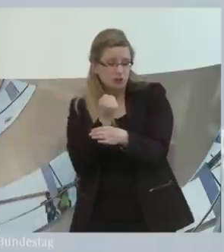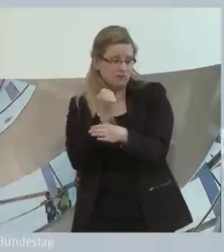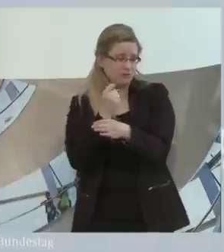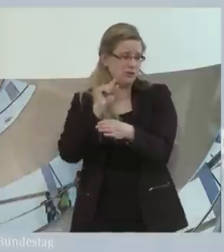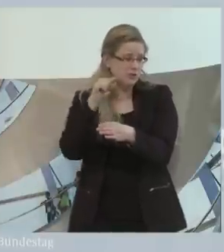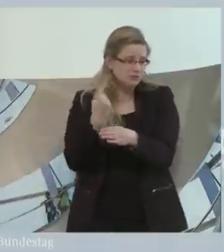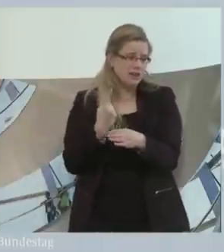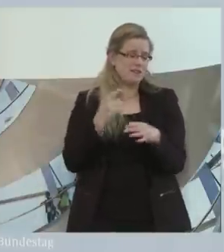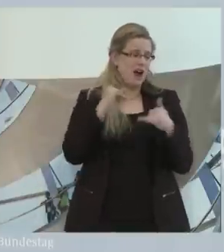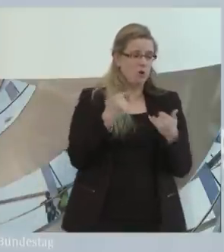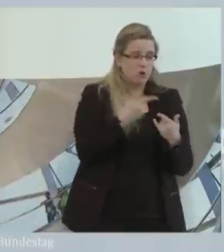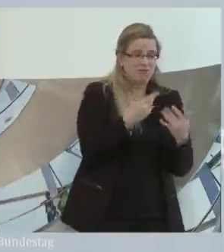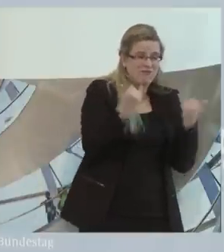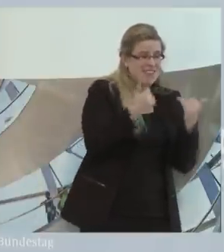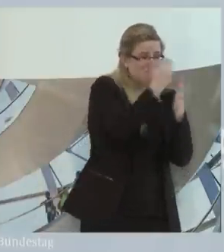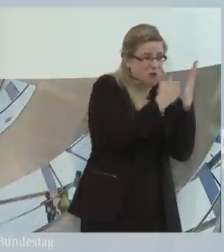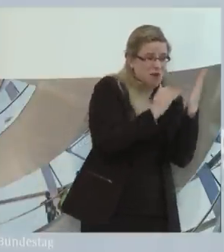zu vermeiden, tatsächlich umsetzen?